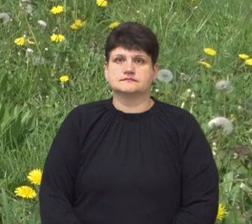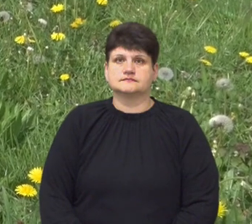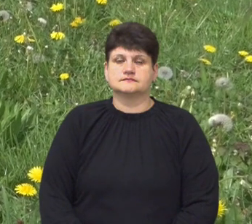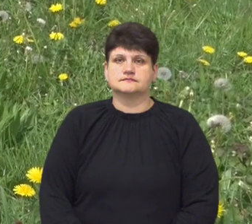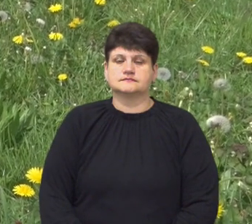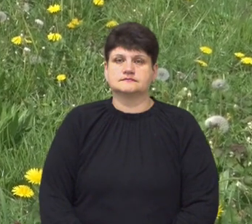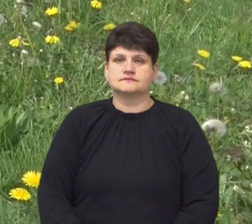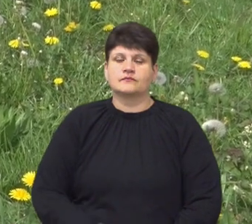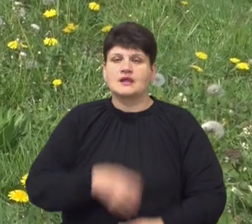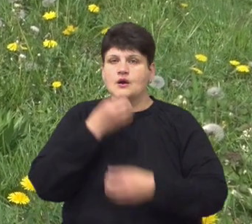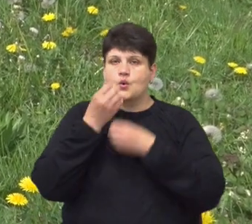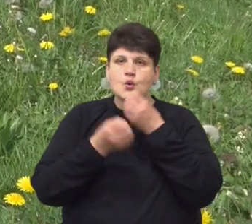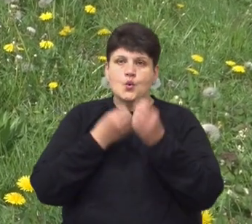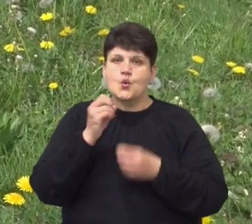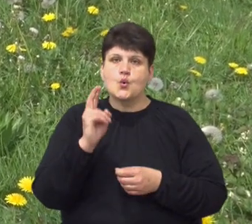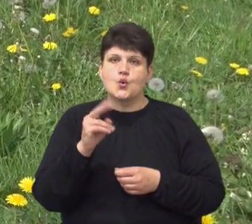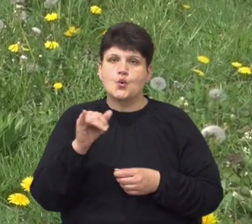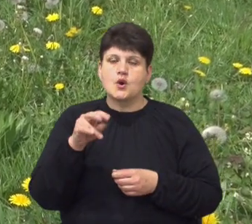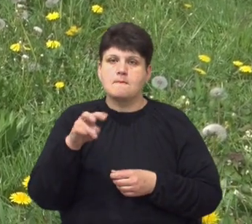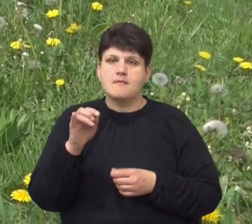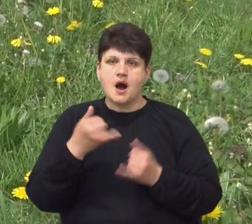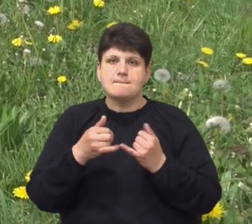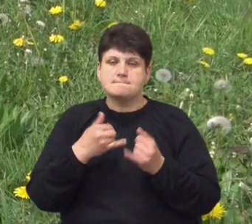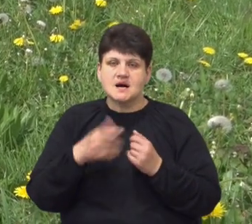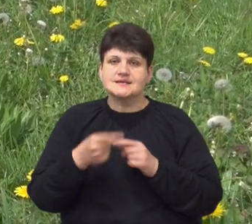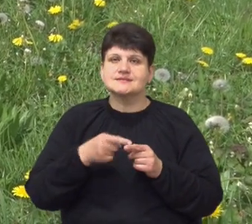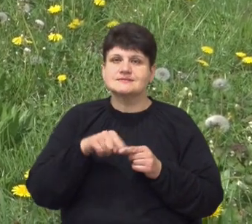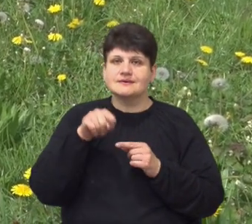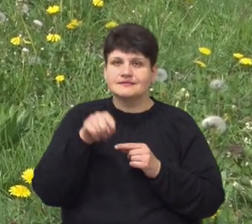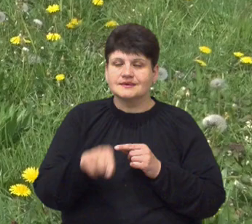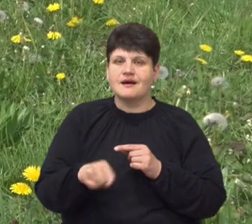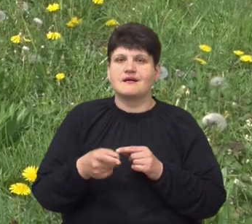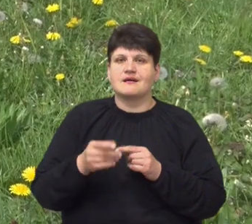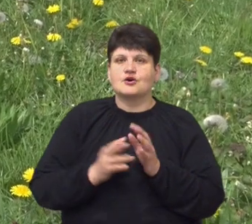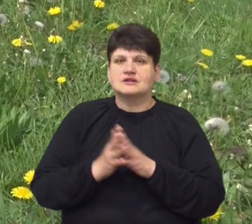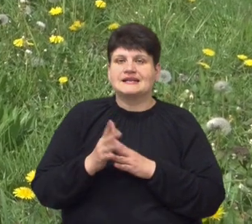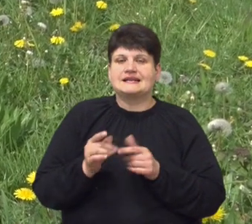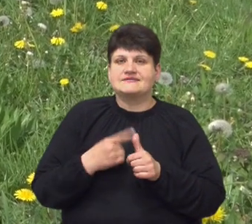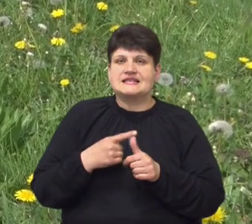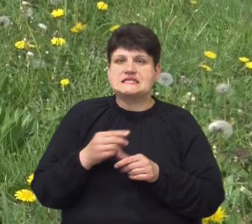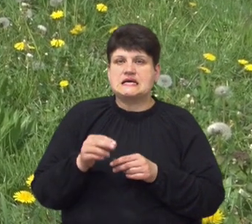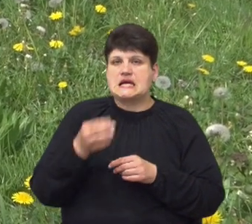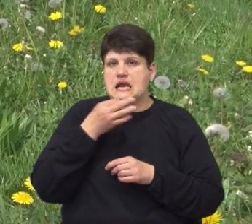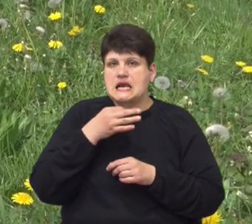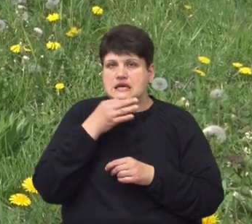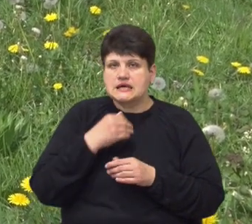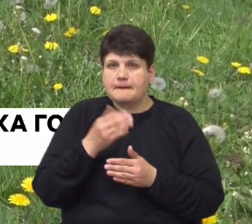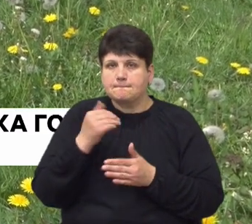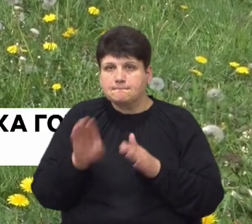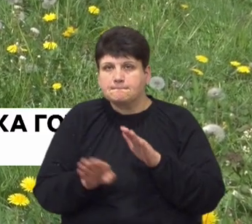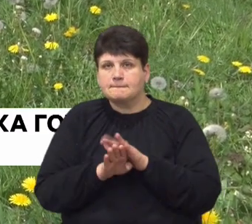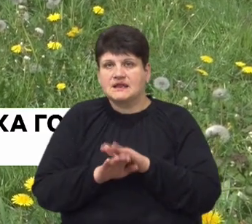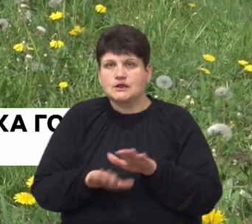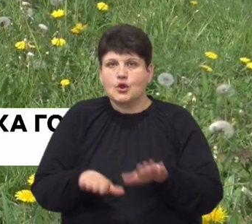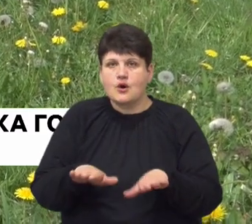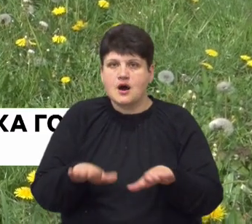«Кульбаба – це та рослина, що називається ліки під ногами, які є. І це безкоштовний продукт, який не треба купувати, а з